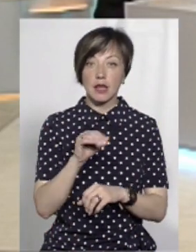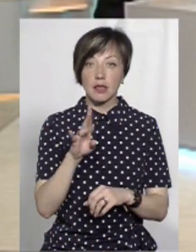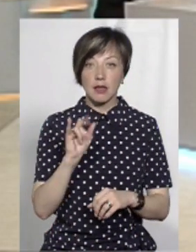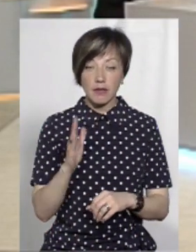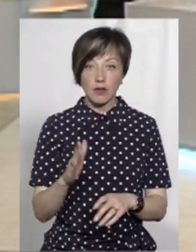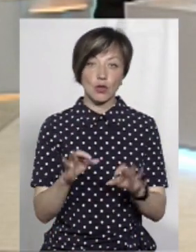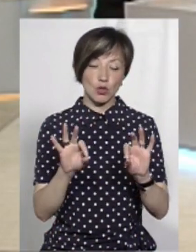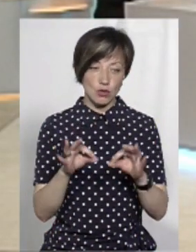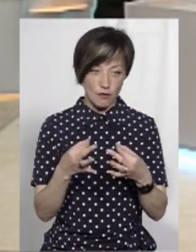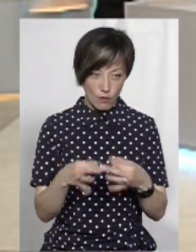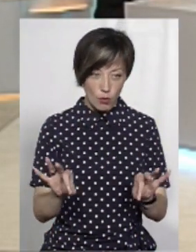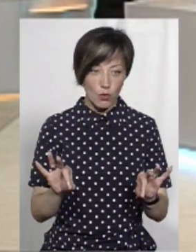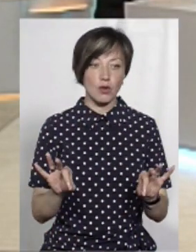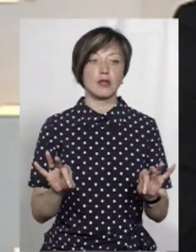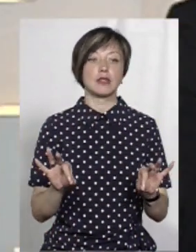що дозволить, повірте,